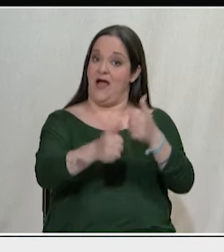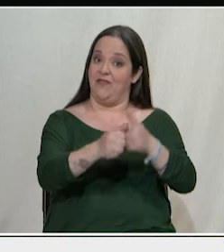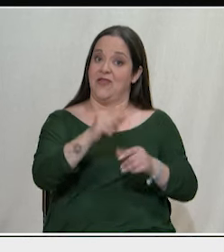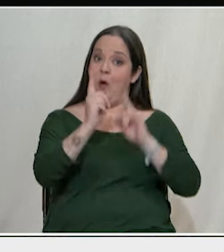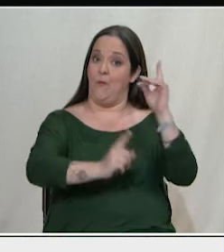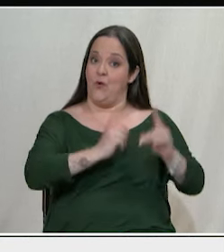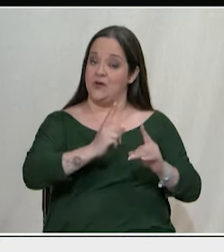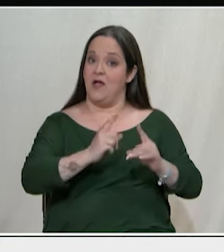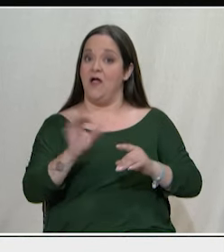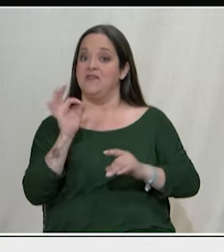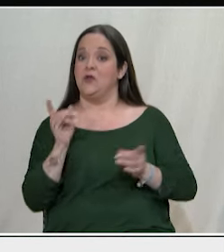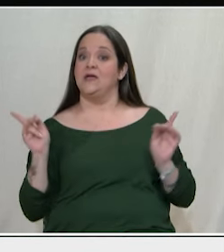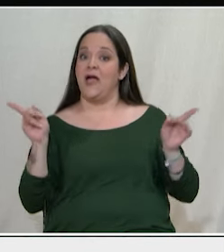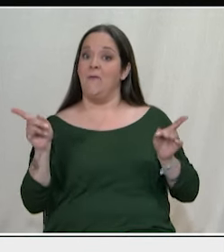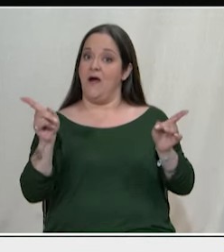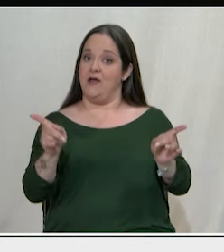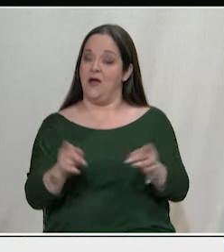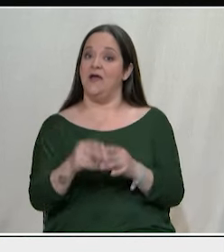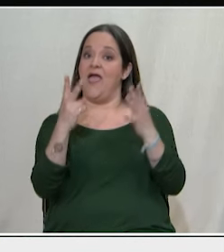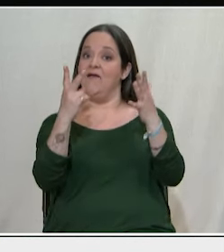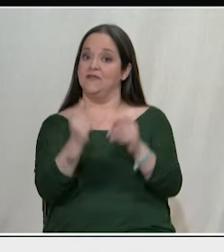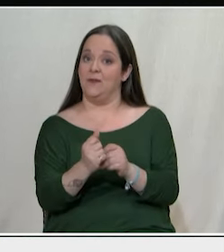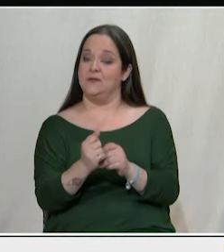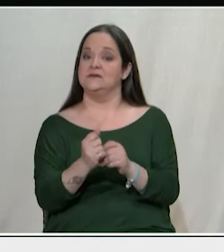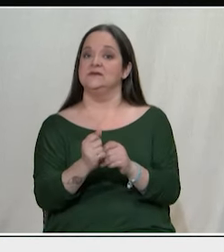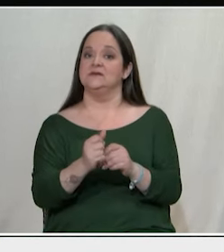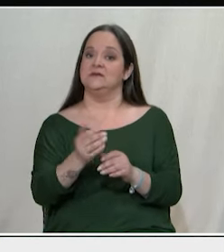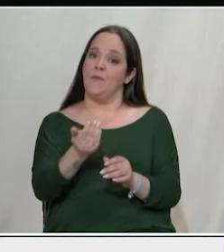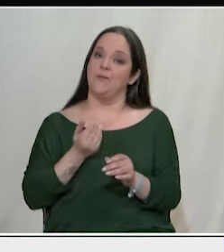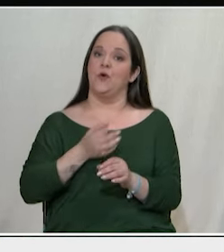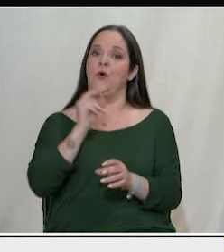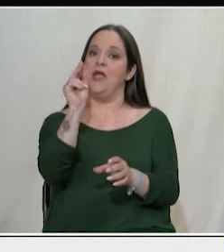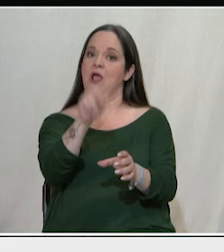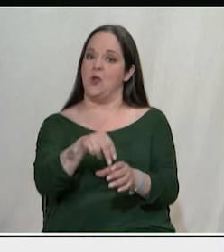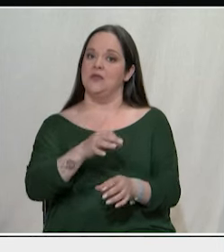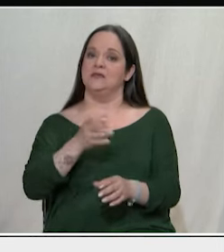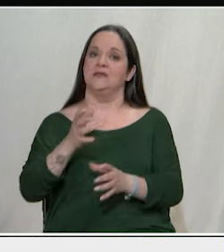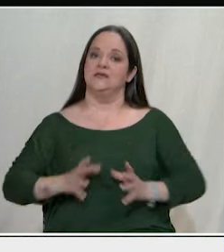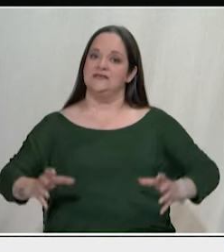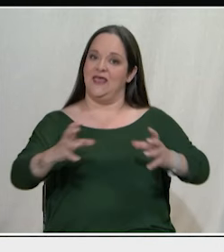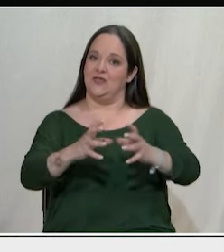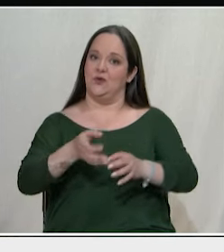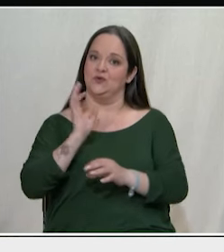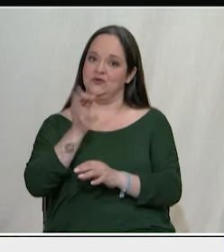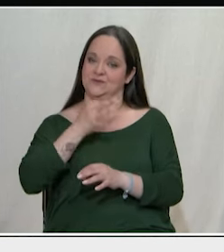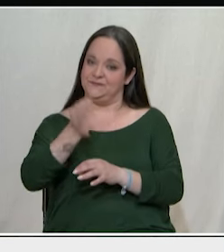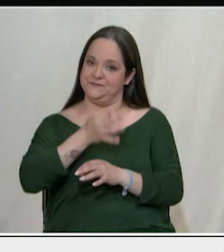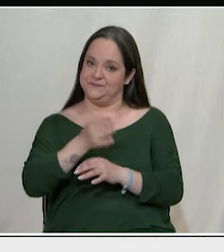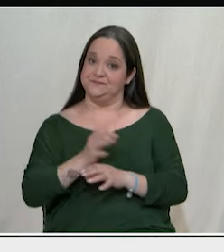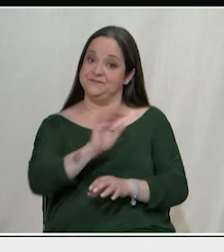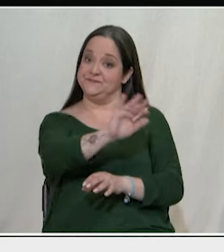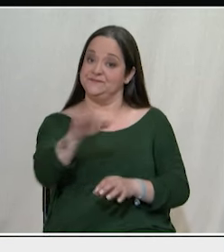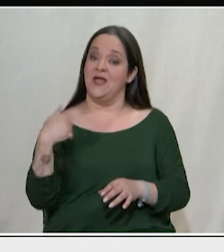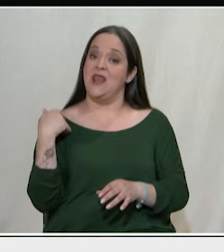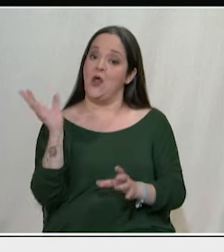Θεσσαλονίκη στην Καμάρα, στις 7.30 είναι οι δύο κεντρικές προεκλογικές μας συγκεντρώσεις Καλά κάνατε και Καλούμε τους εργαζόμενους στην Ιωλέ να συμμετάσχουν